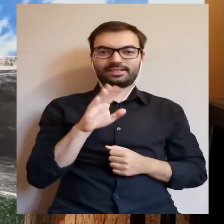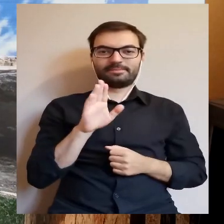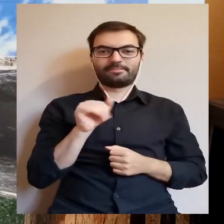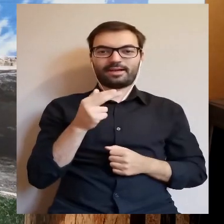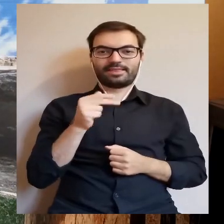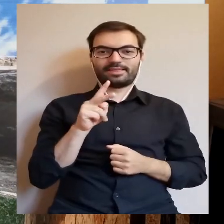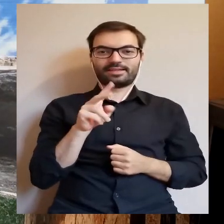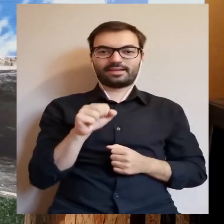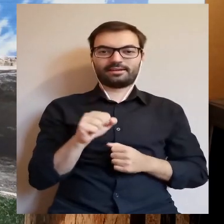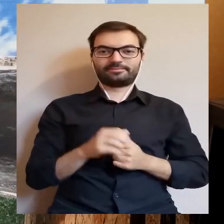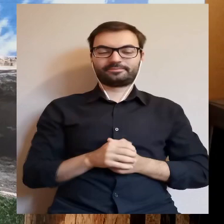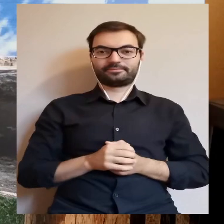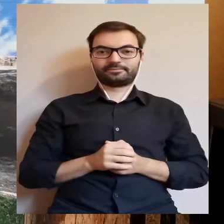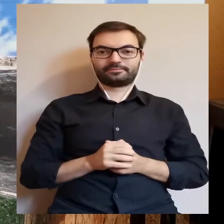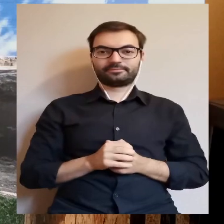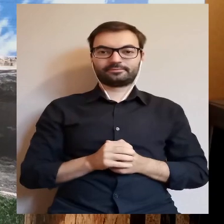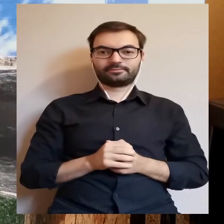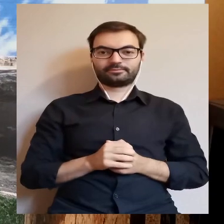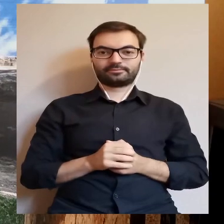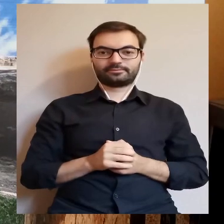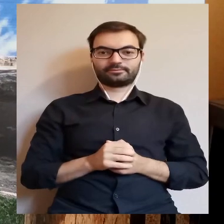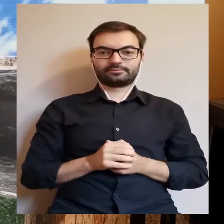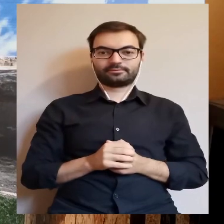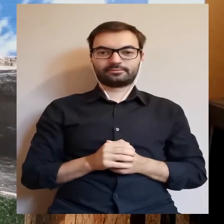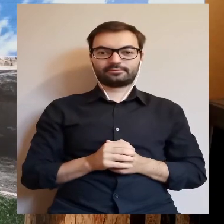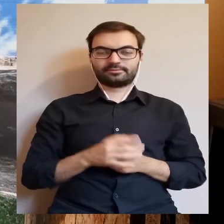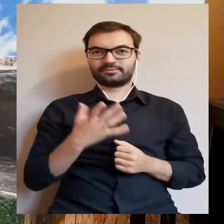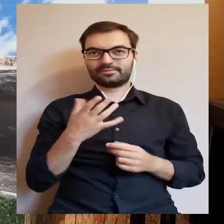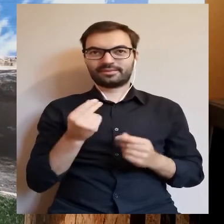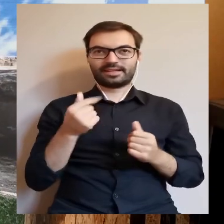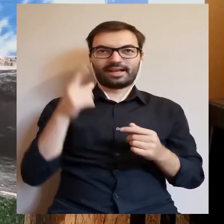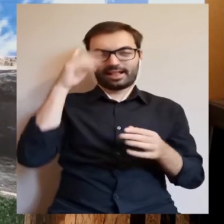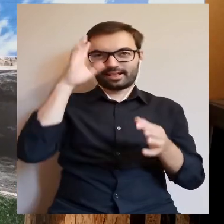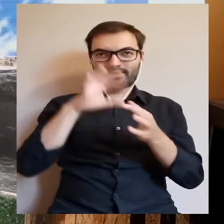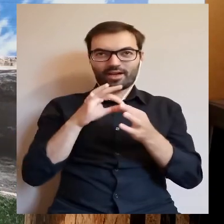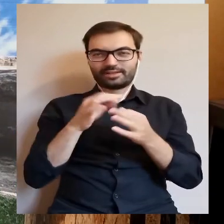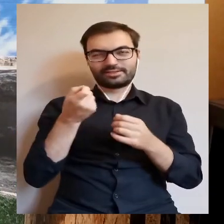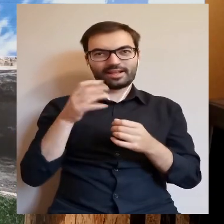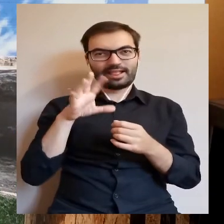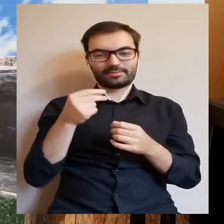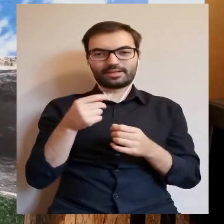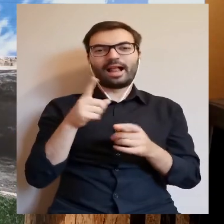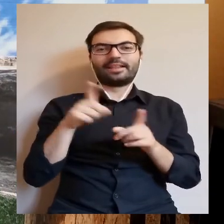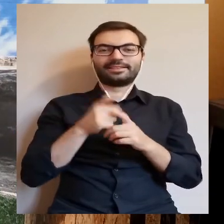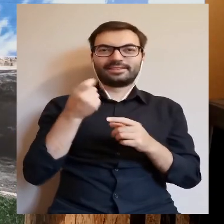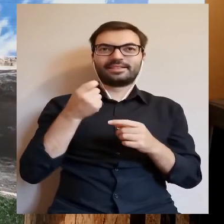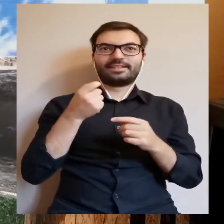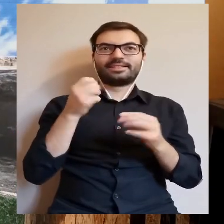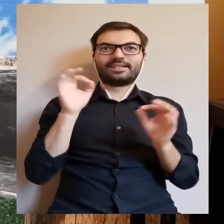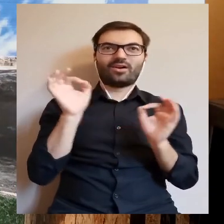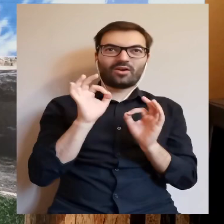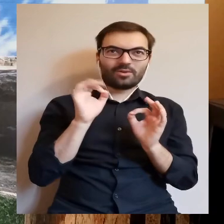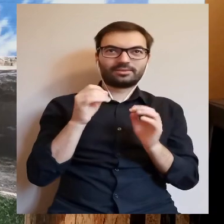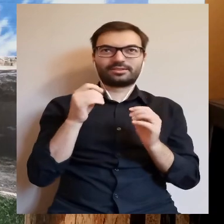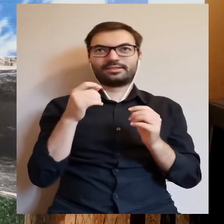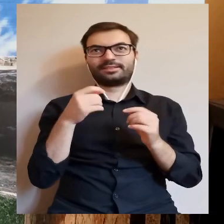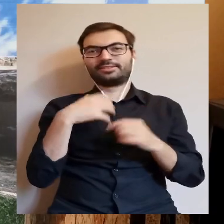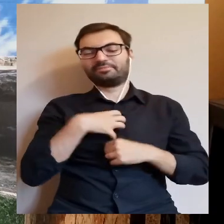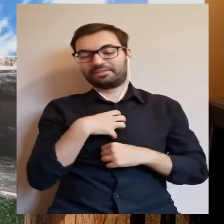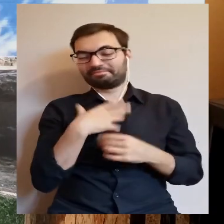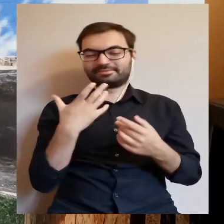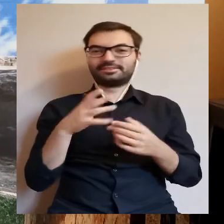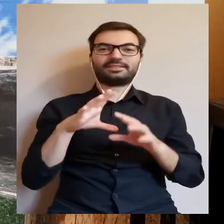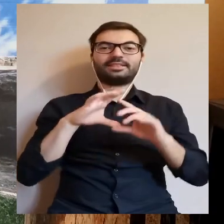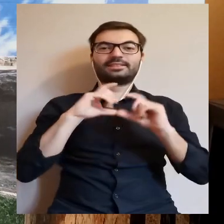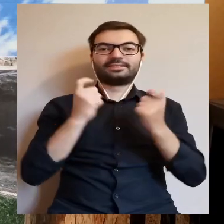brzmi i tak może niepokojąco, nieco się kojarzy, a jednocześnie jest trochę zabawne. Ale